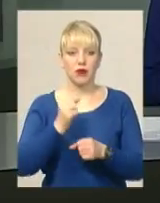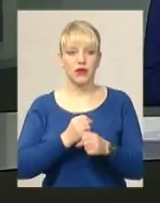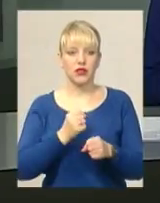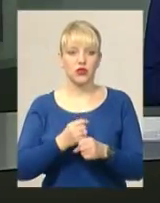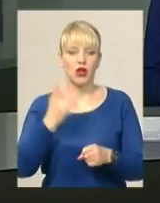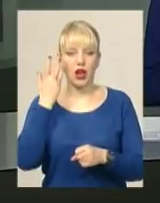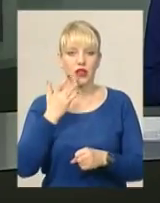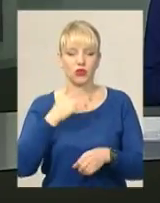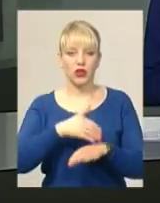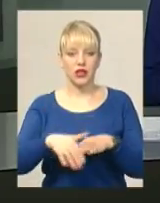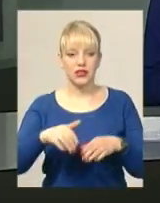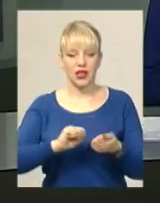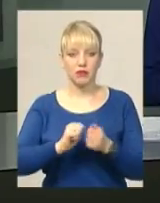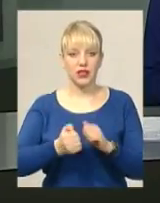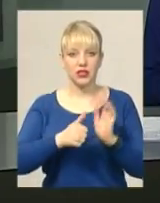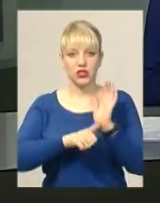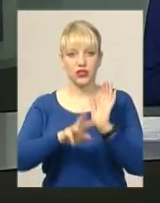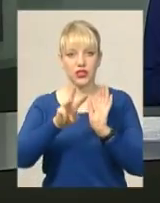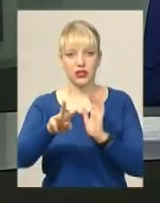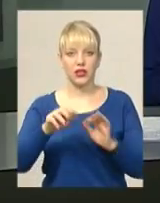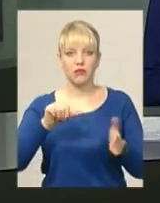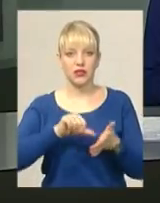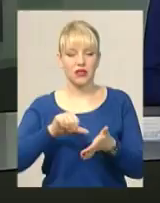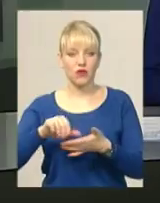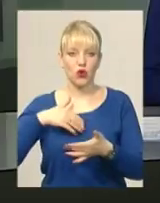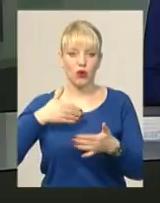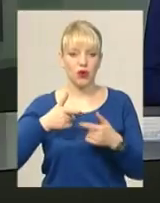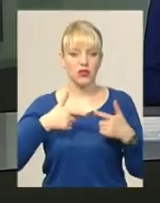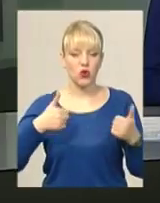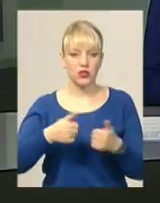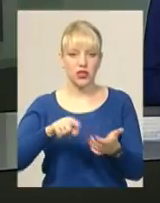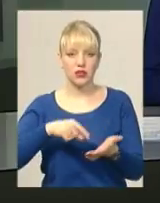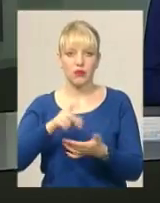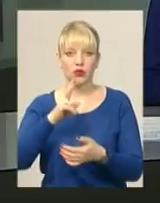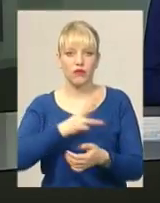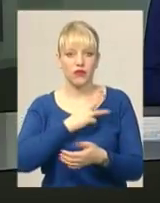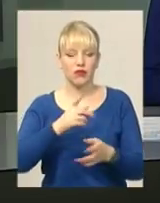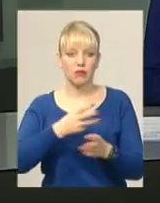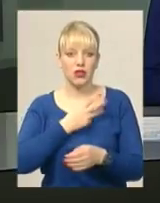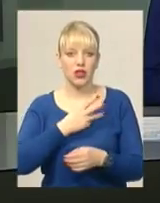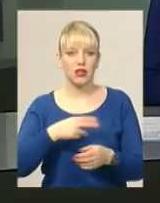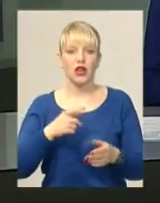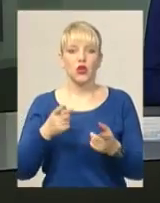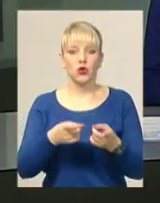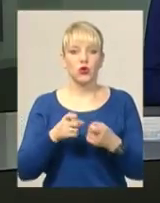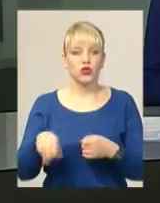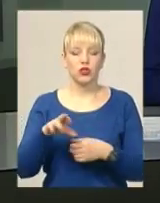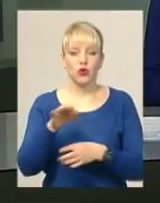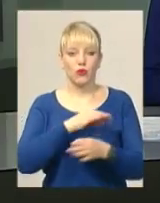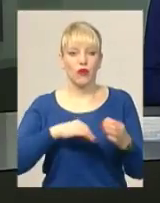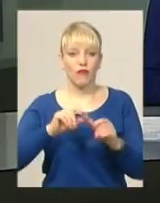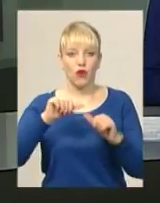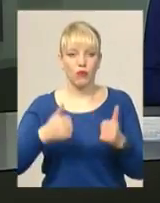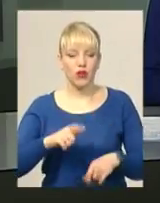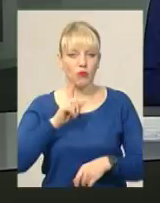за адресою Кам'янецька, 63. Представники громадських організацій міста, які виявили бажання долучитися до обговорення формату роботи молодіжного